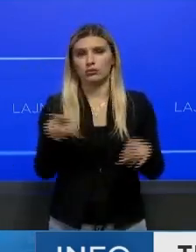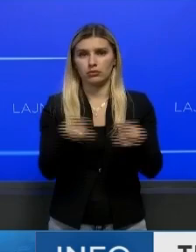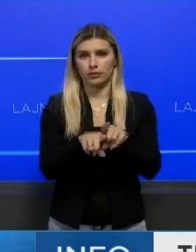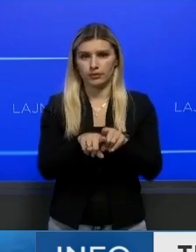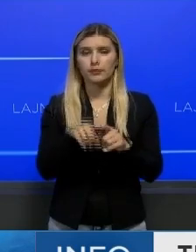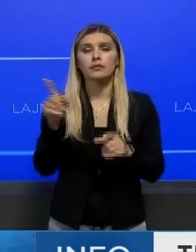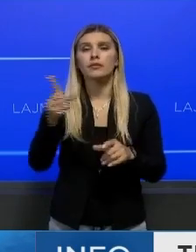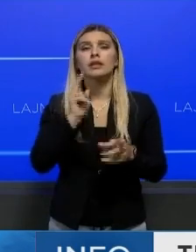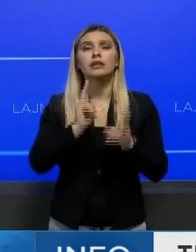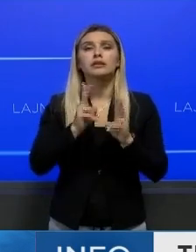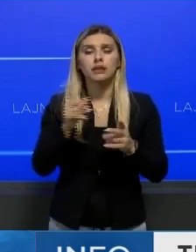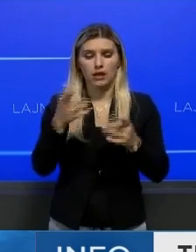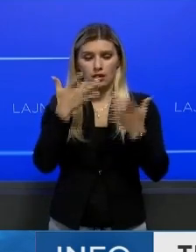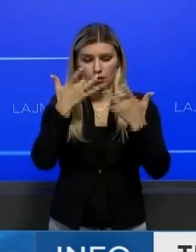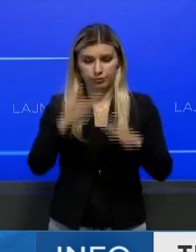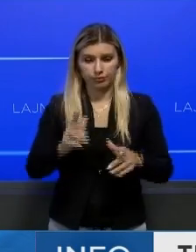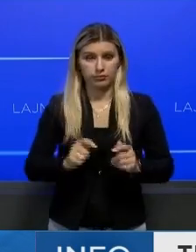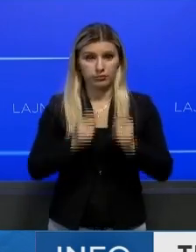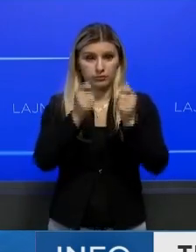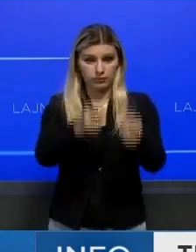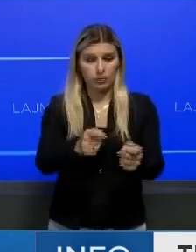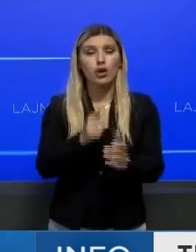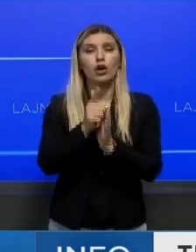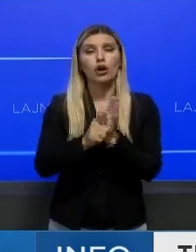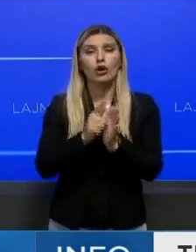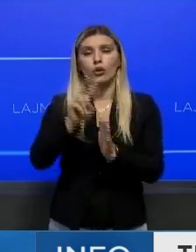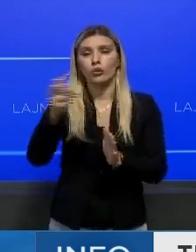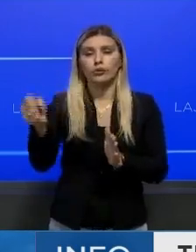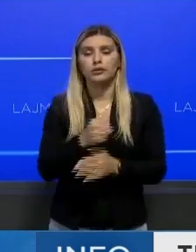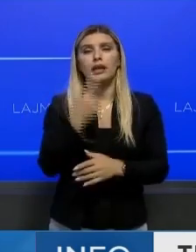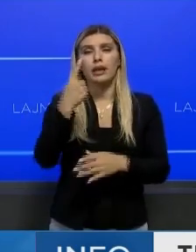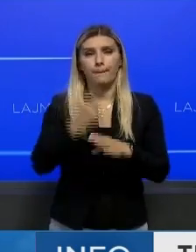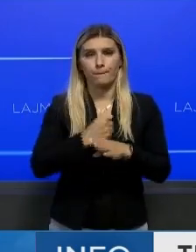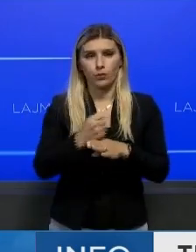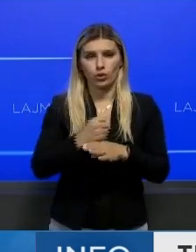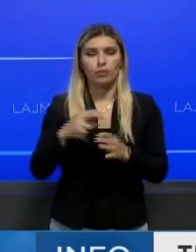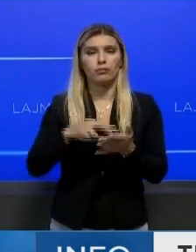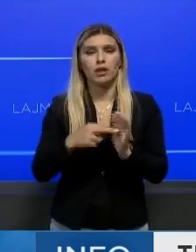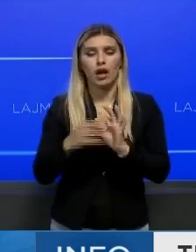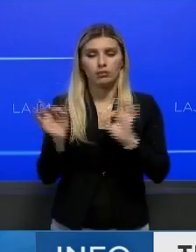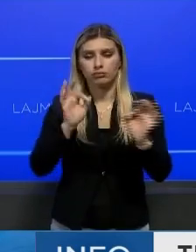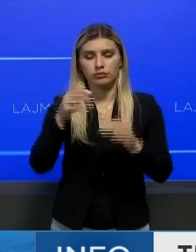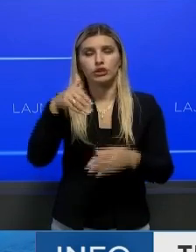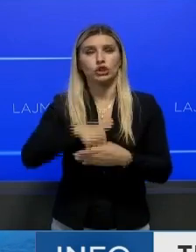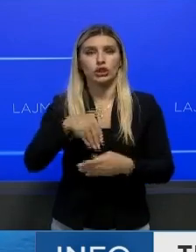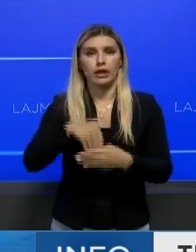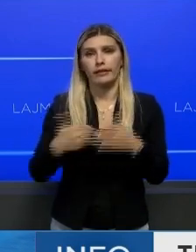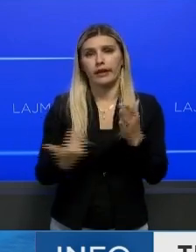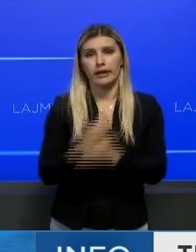dërheqës do t'i hap të rrug një presidenti të përkoshën për një muaj për të organizuar zxedjet.